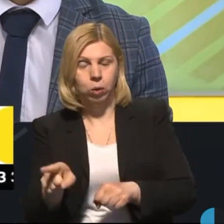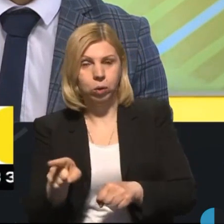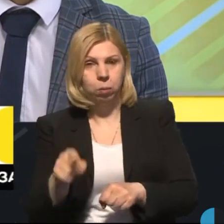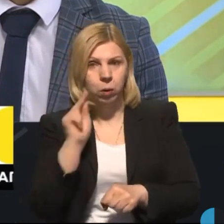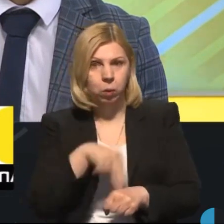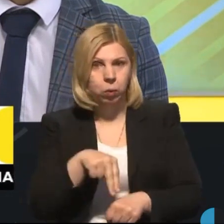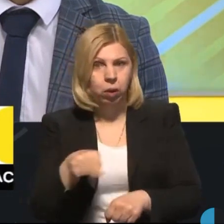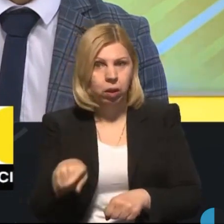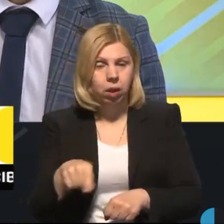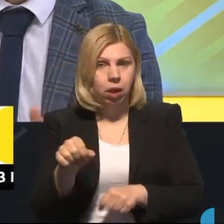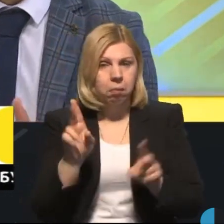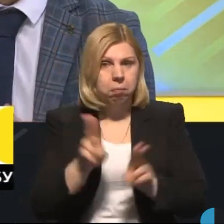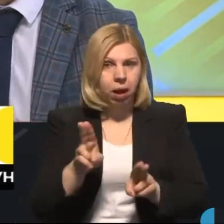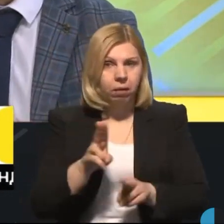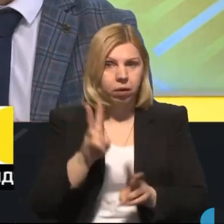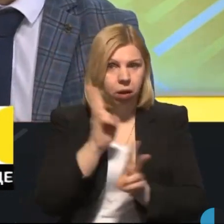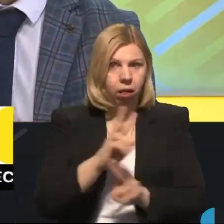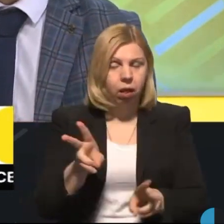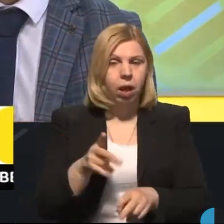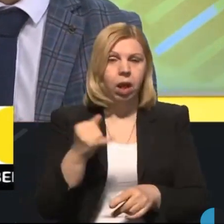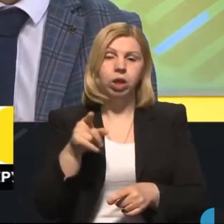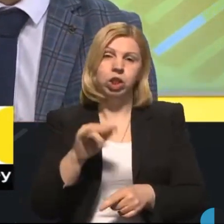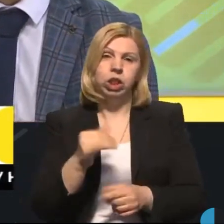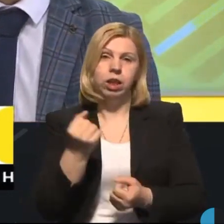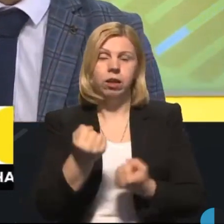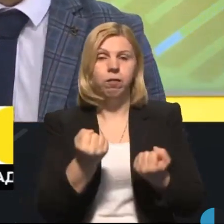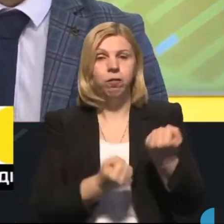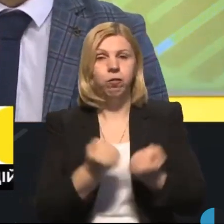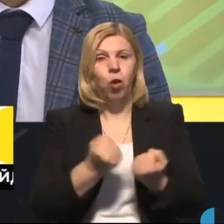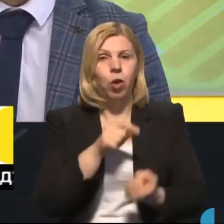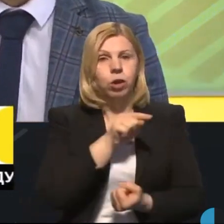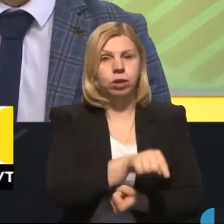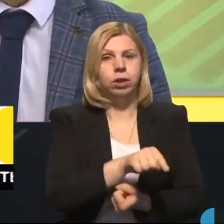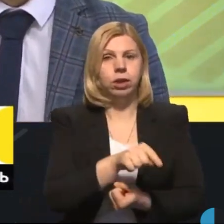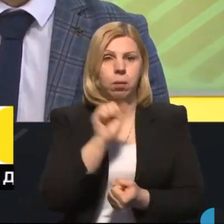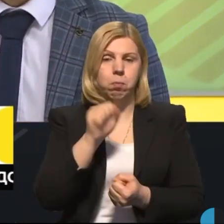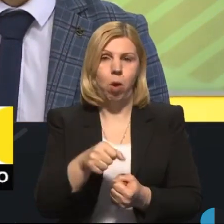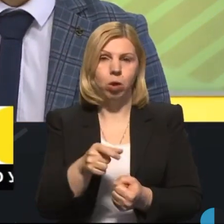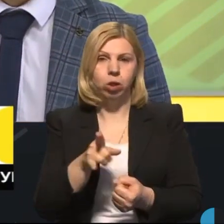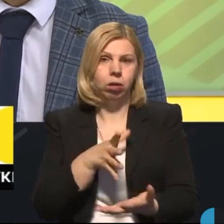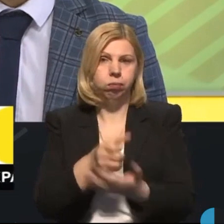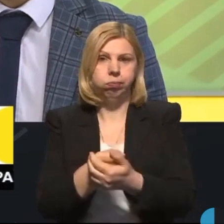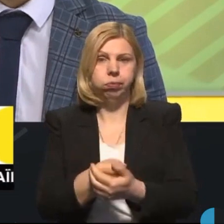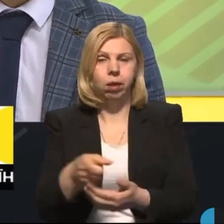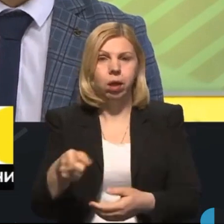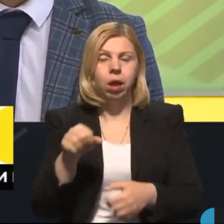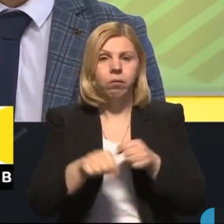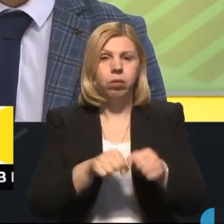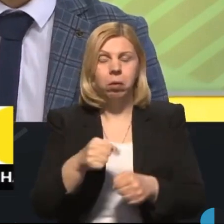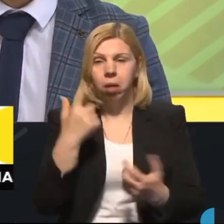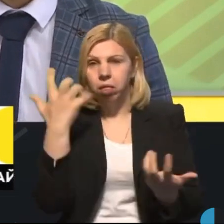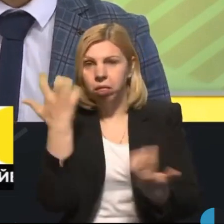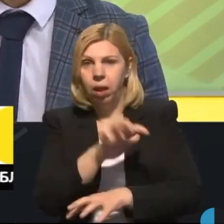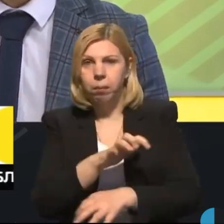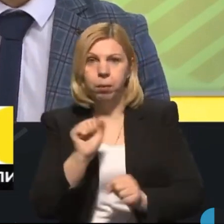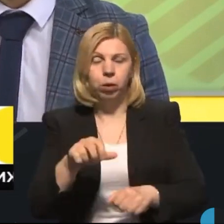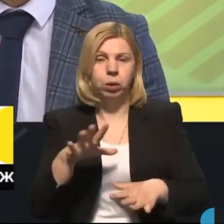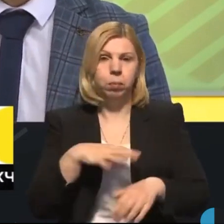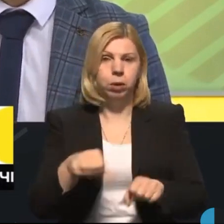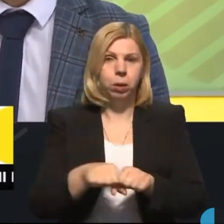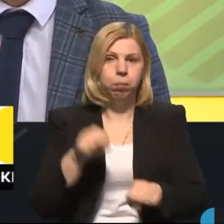не дотримуються правил? Чи все-таки водії іноді можуть наїхати на велосипедиста, не помітивши, чи, можливо,